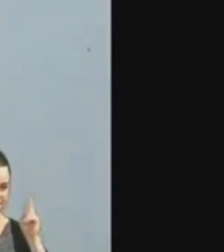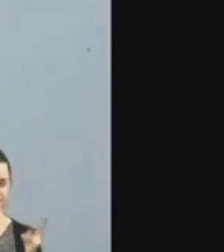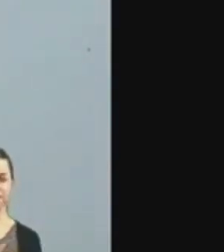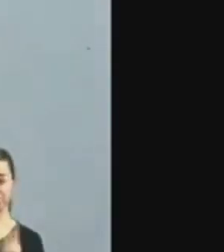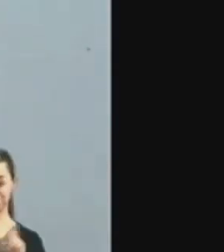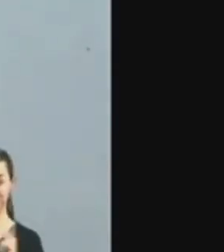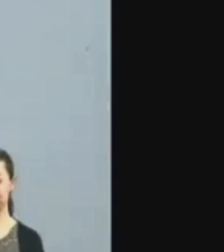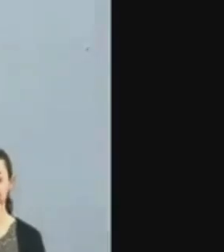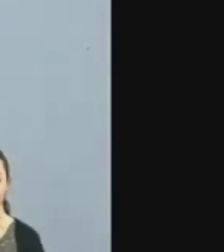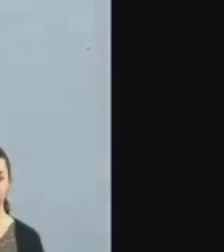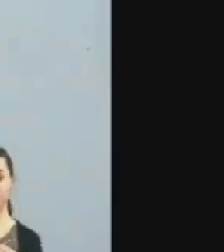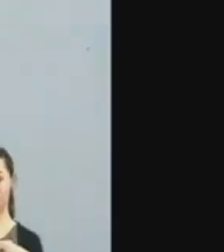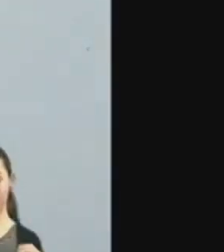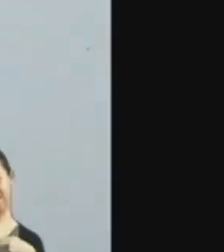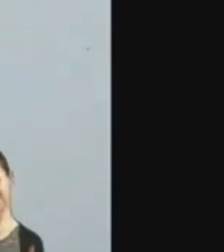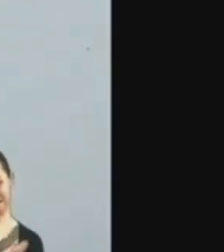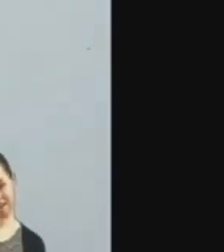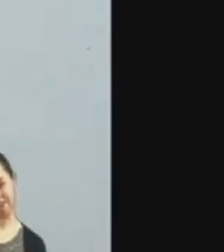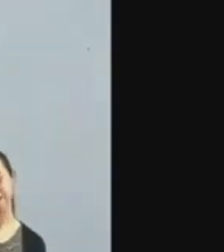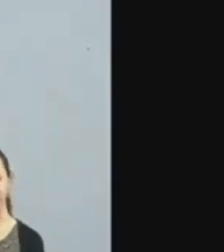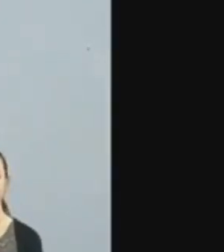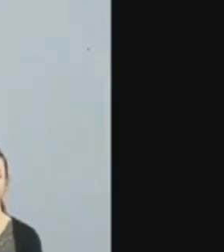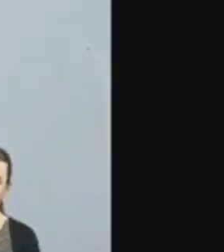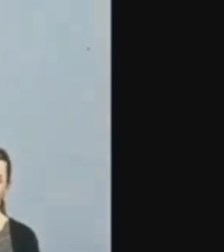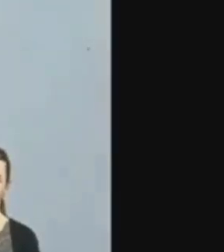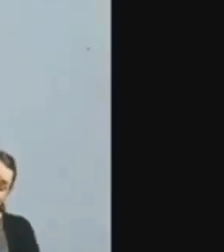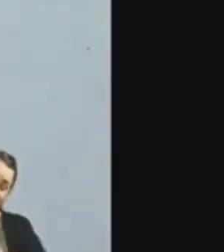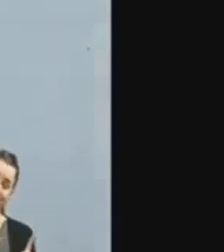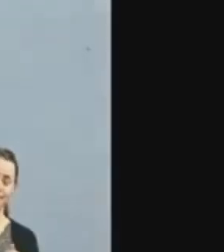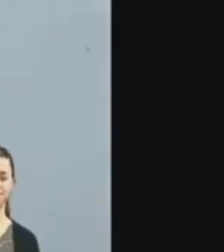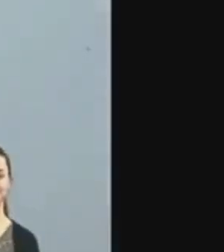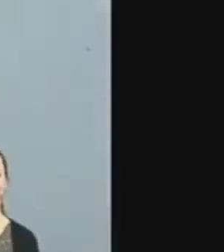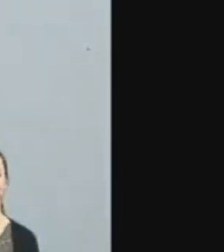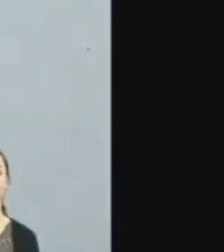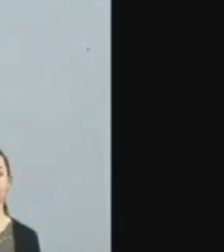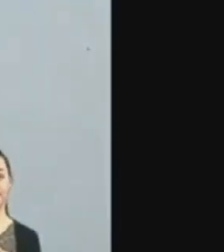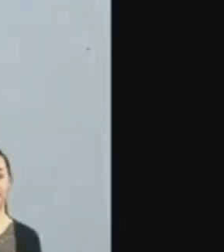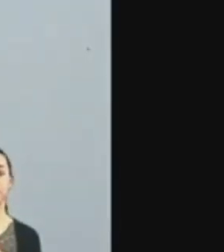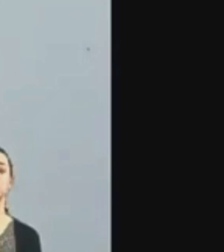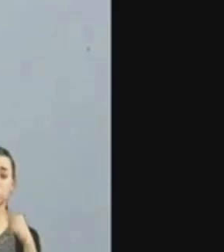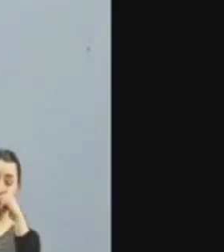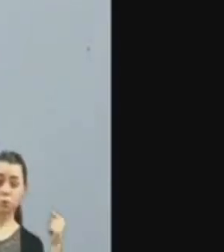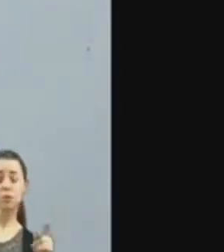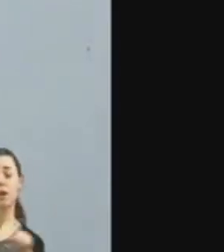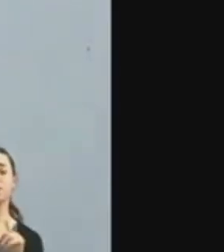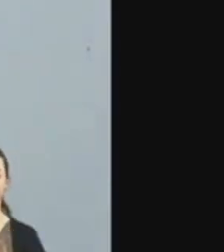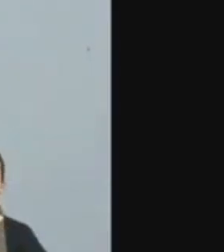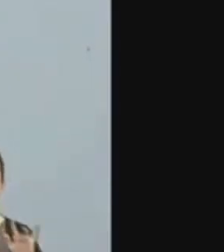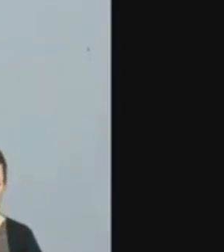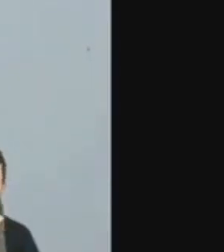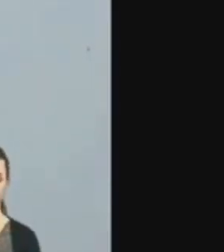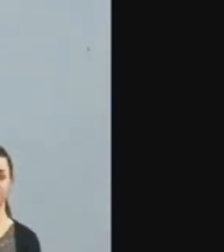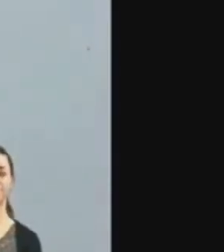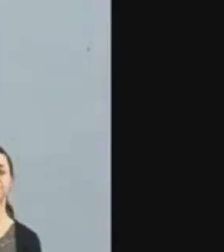super mít jeden mezinárodní, ale prostě to tak není. Je to kulturně a územně dané. Jako u nás vznikla